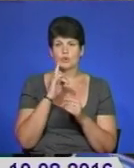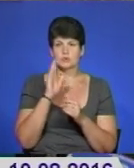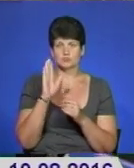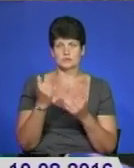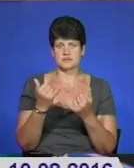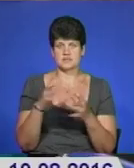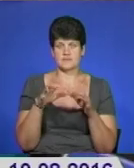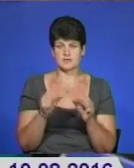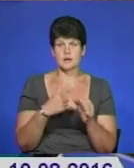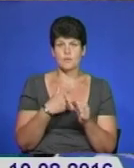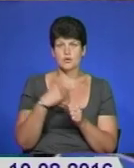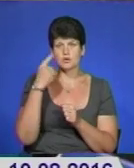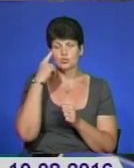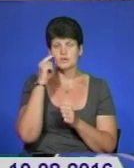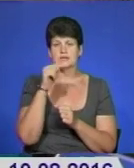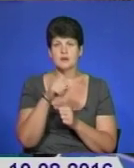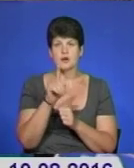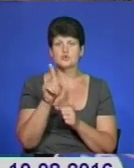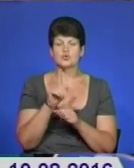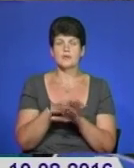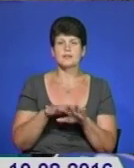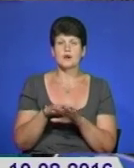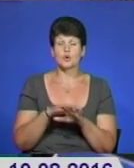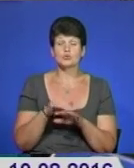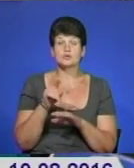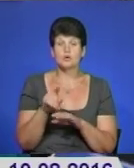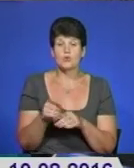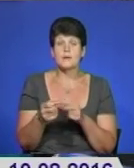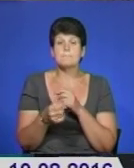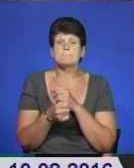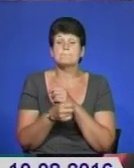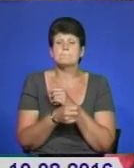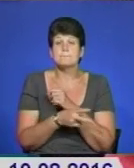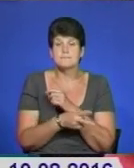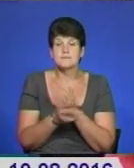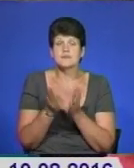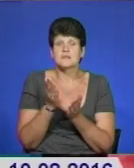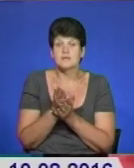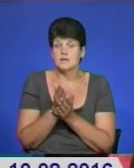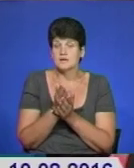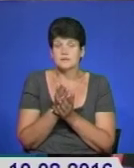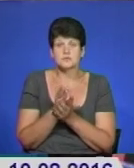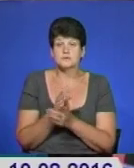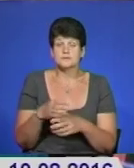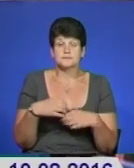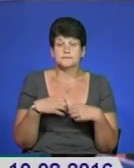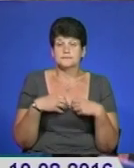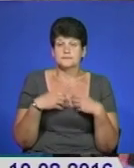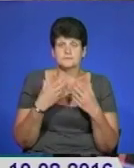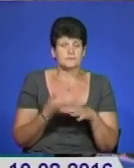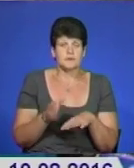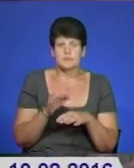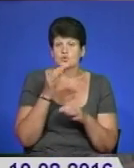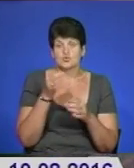Моя думка така, що народ до такого вже зобожіння довели, що далі нема куди. Більше нічого не